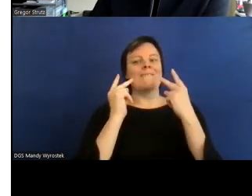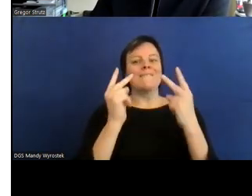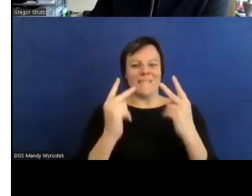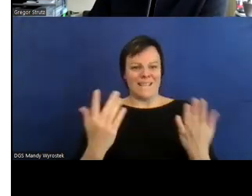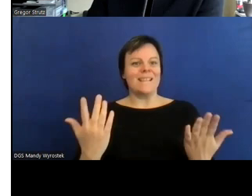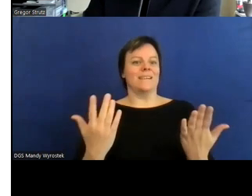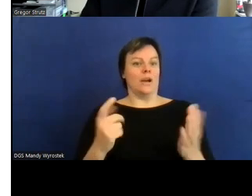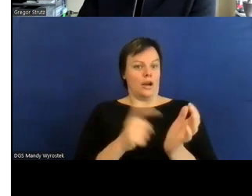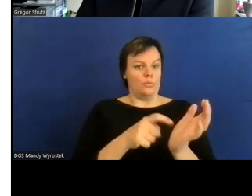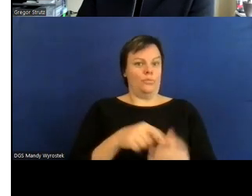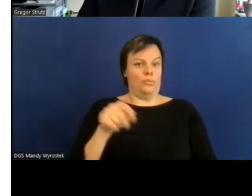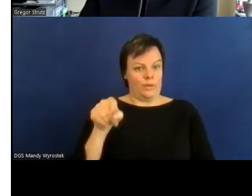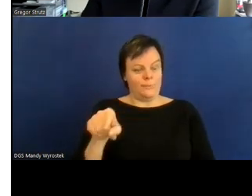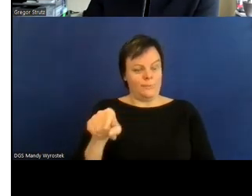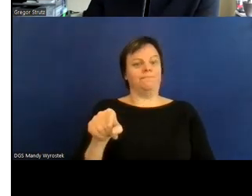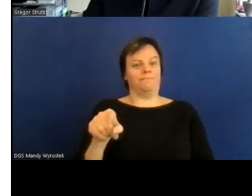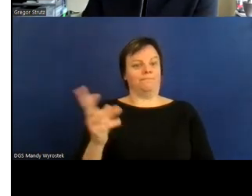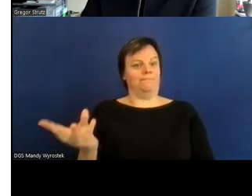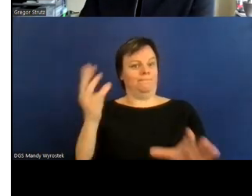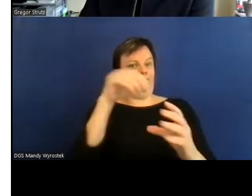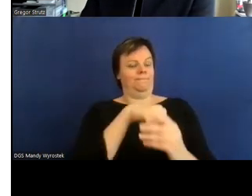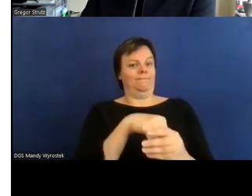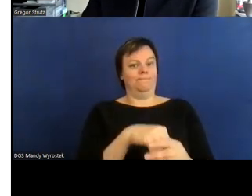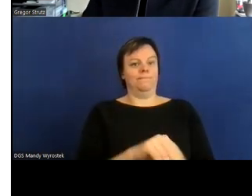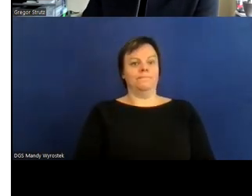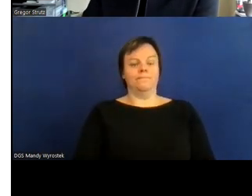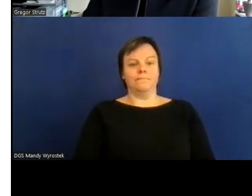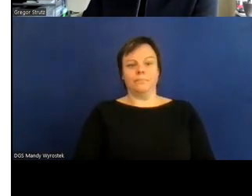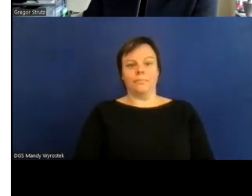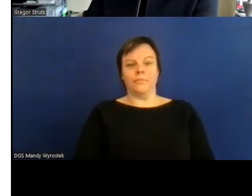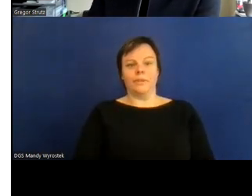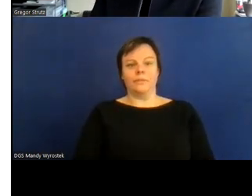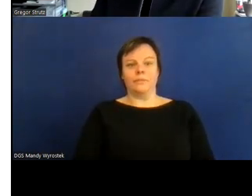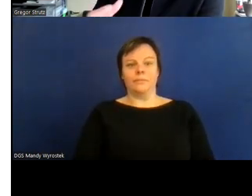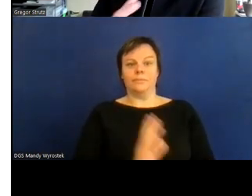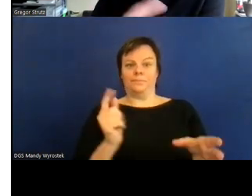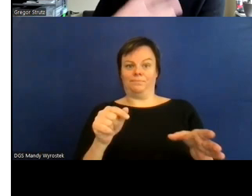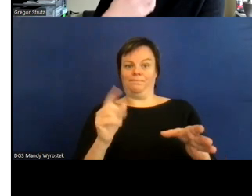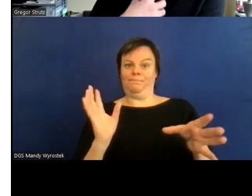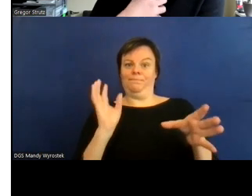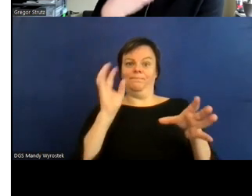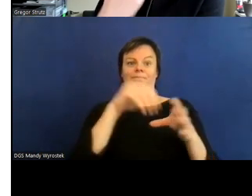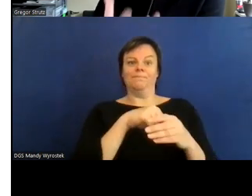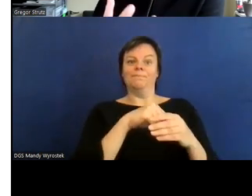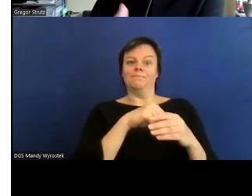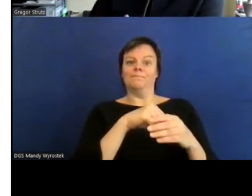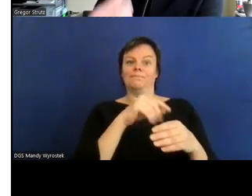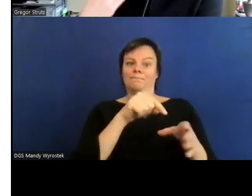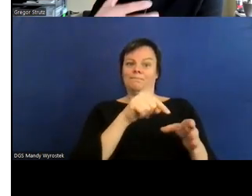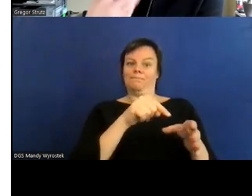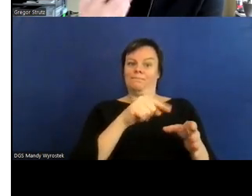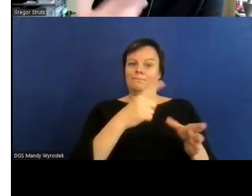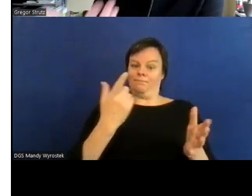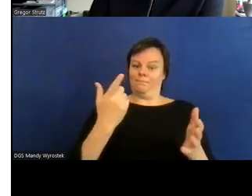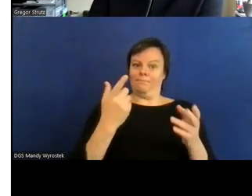sehr stark geändert hat und wir letzten endes nicht mehr den fokus an auf quasi den mangel einer persönlichen